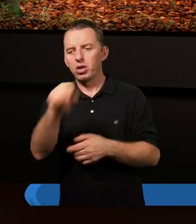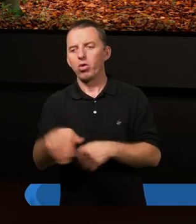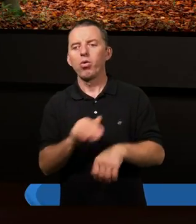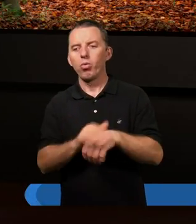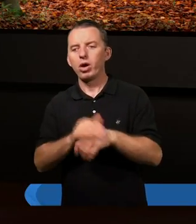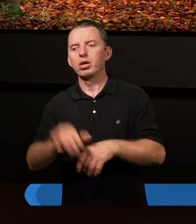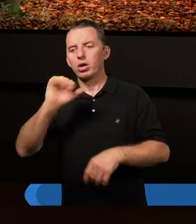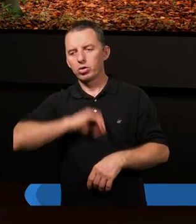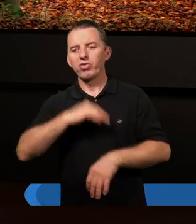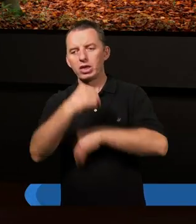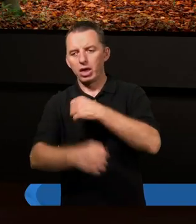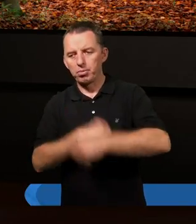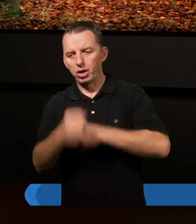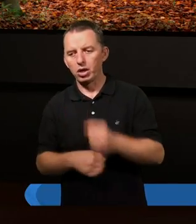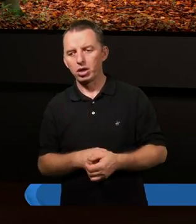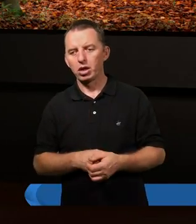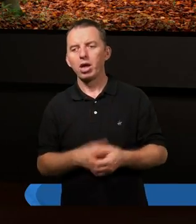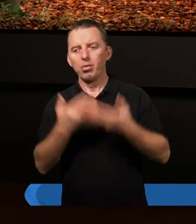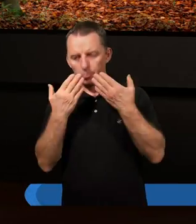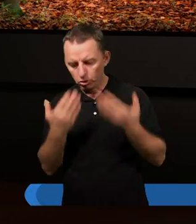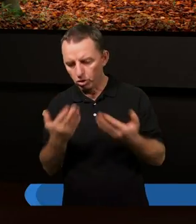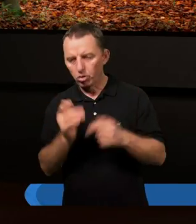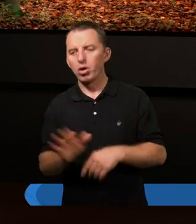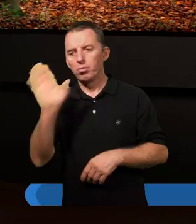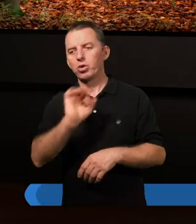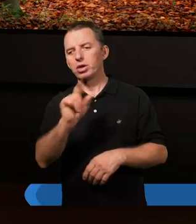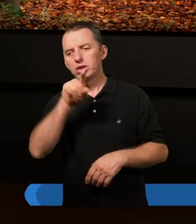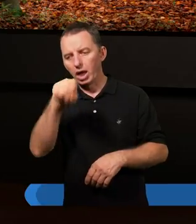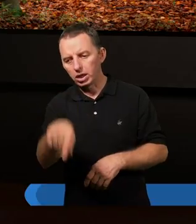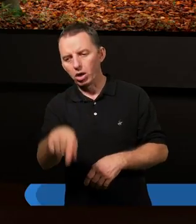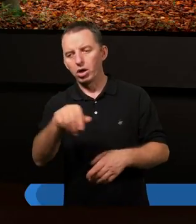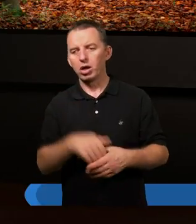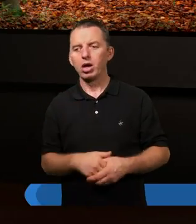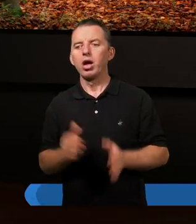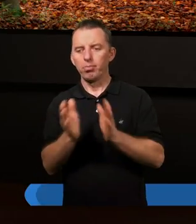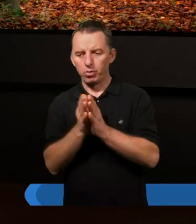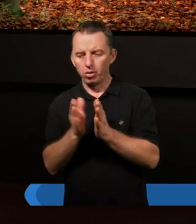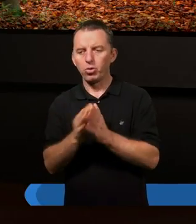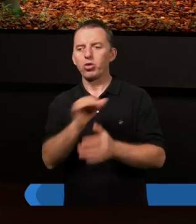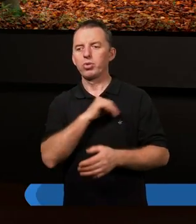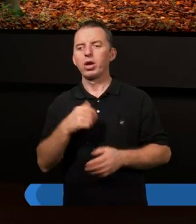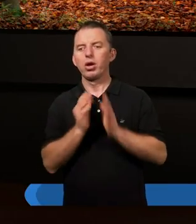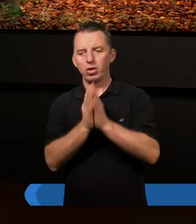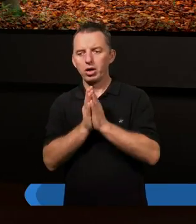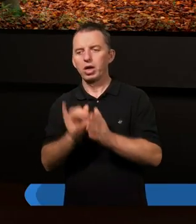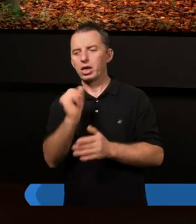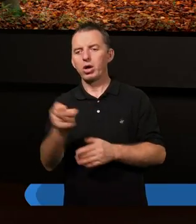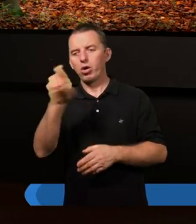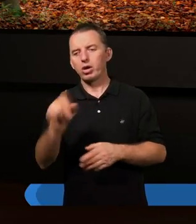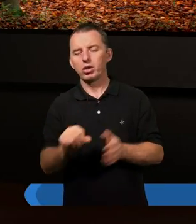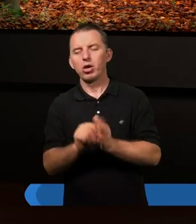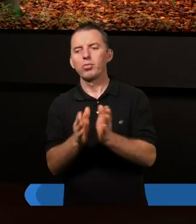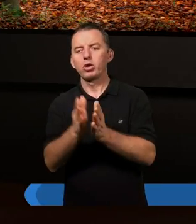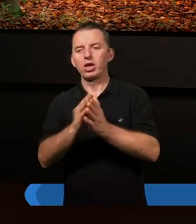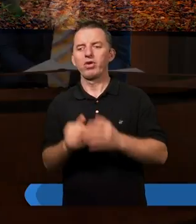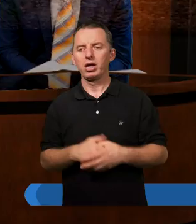sobie zapracować. Podziękujmy Bogu za to i pomódlmy się i proszę Igora do